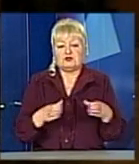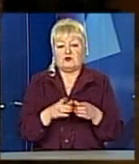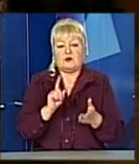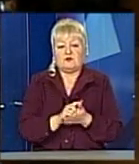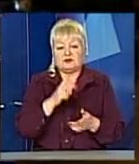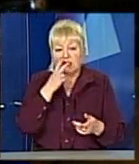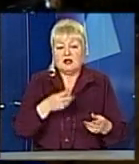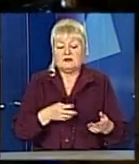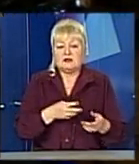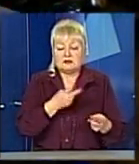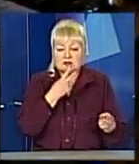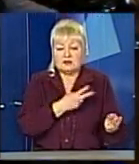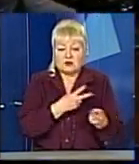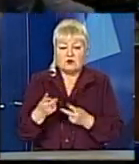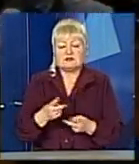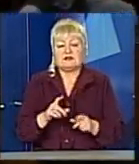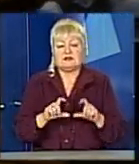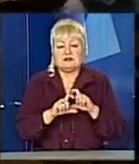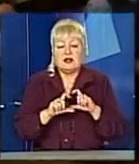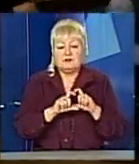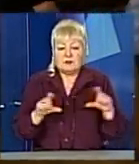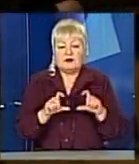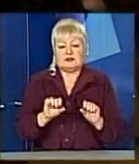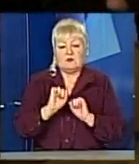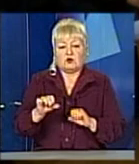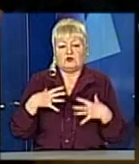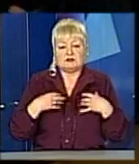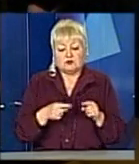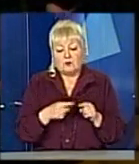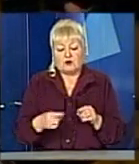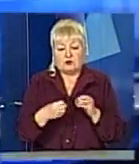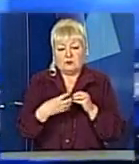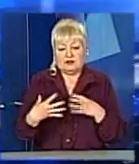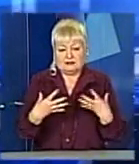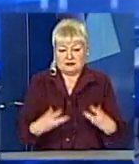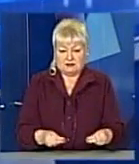розгляд адміністрації обласної лікарні та департаменту охорони здоров'я протягом 15 днів.